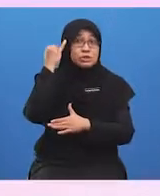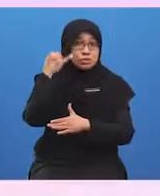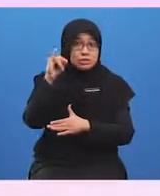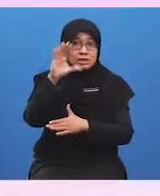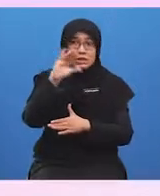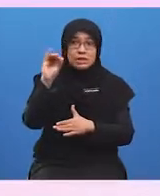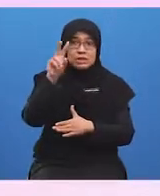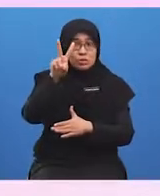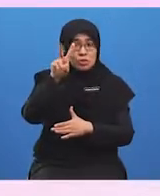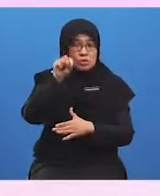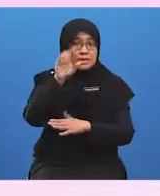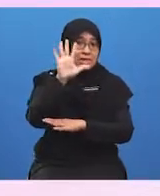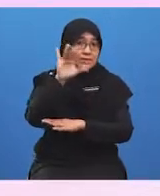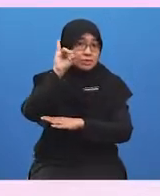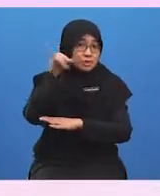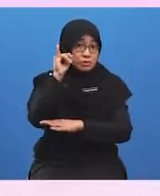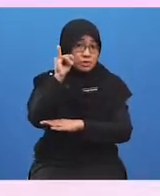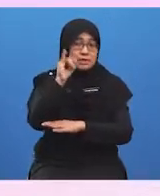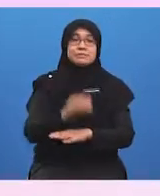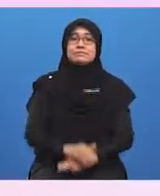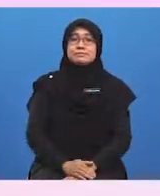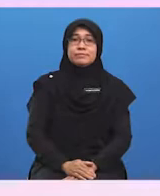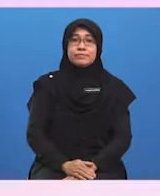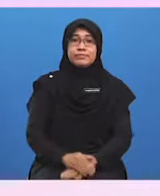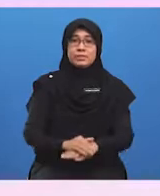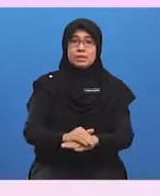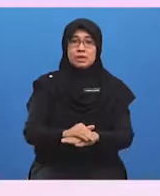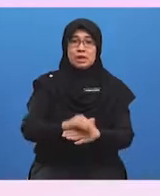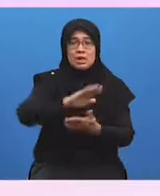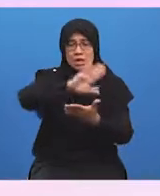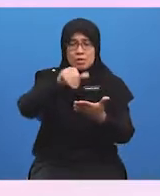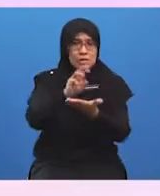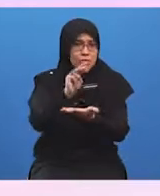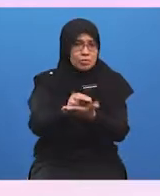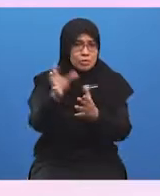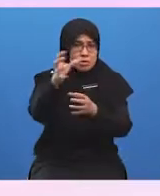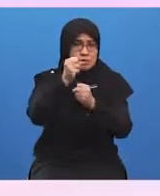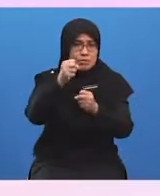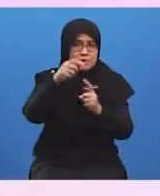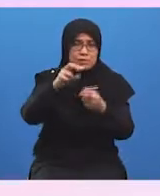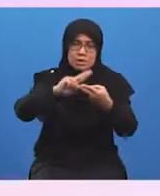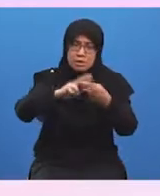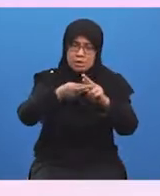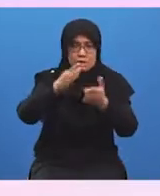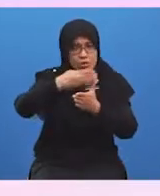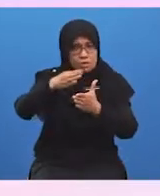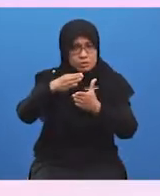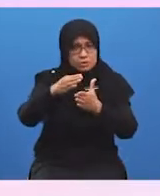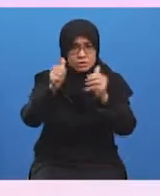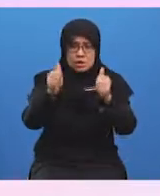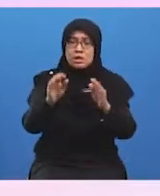ringgit hingga 2.5 juta ringgit. Sebahagian besar modal diperolehi daripada rakan kongsi,